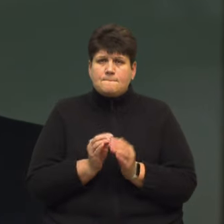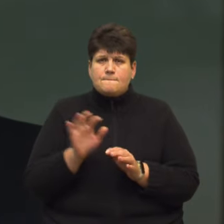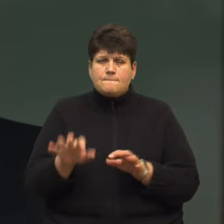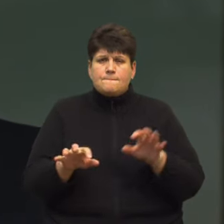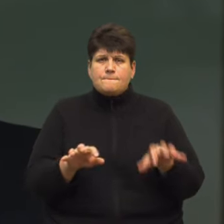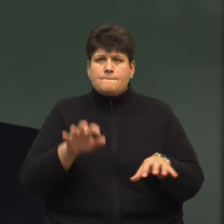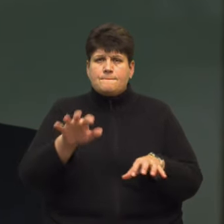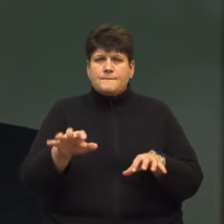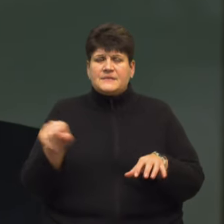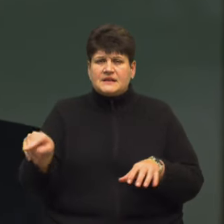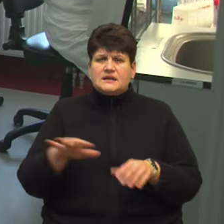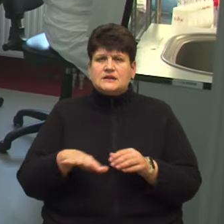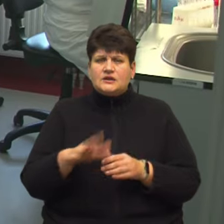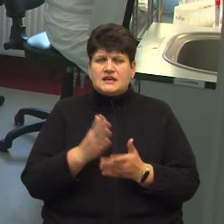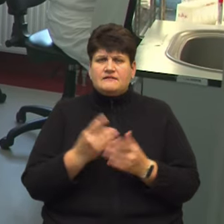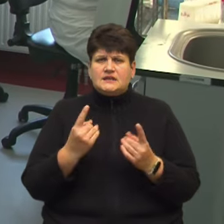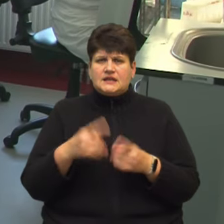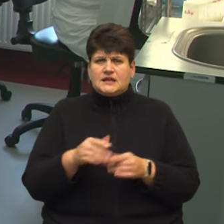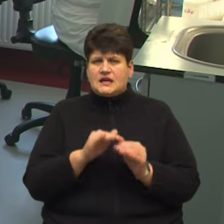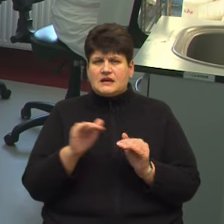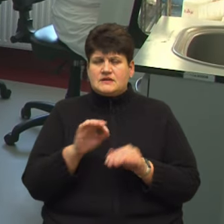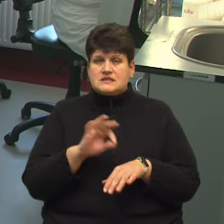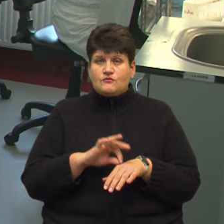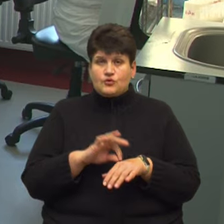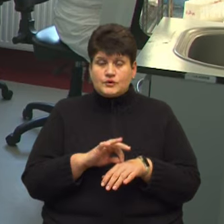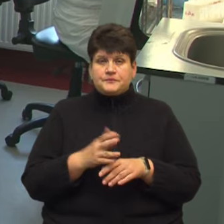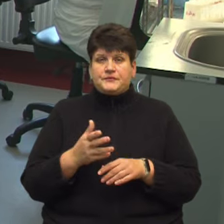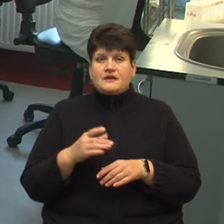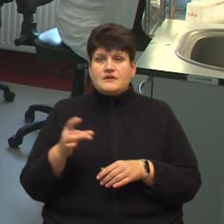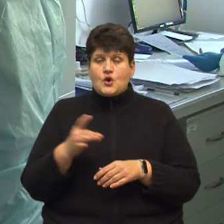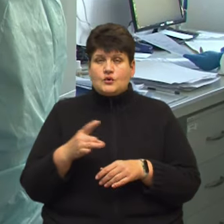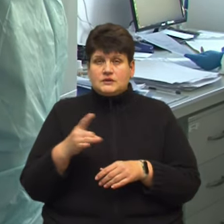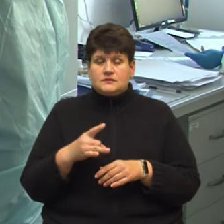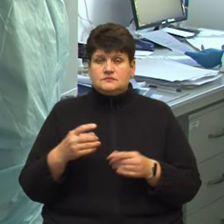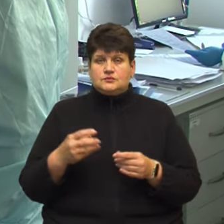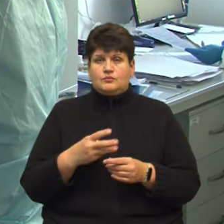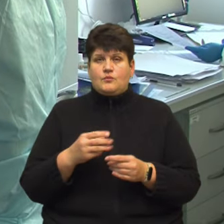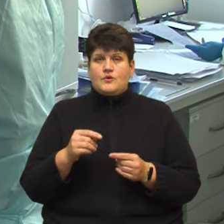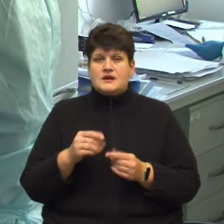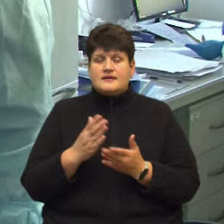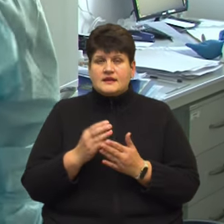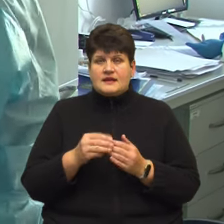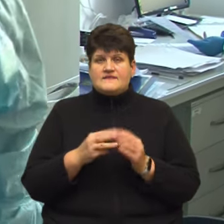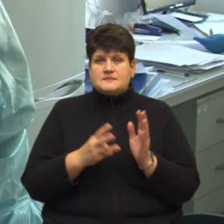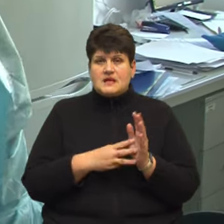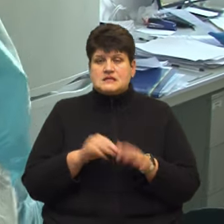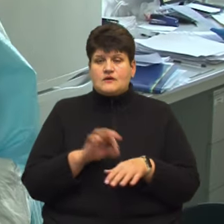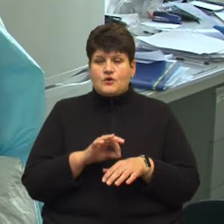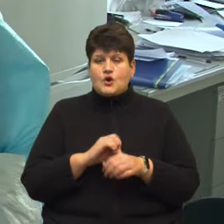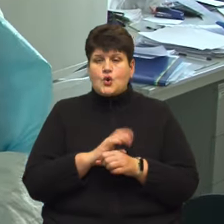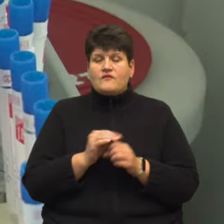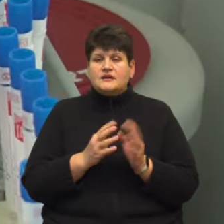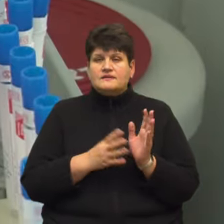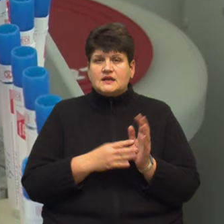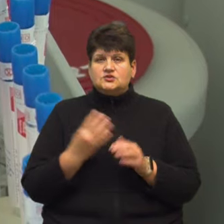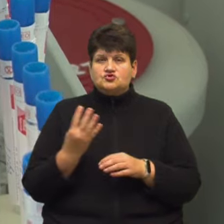територіях, де є високий рівень захворюваності. У регіональному втезіопульмонологічному центрі знаходяться 18 хворих на COVID-19. Четверо із них